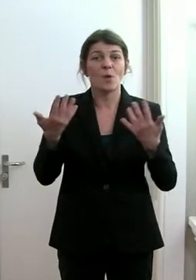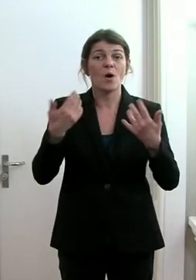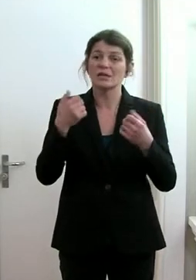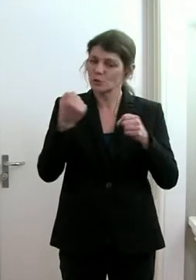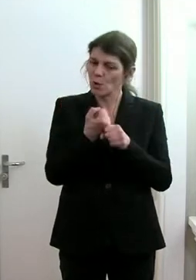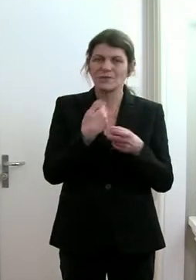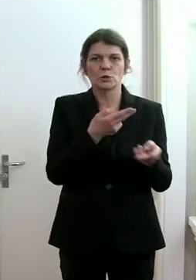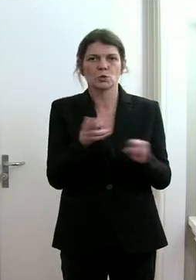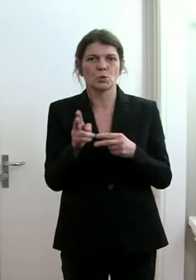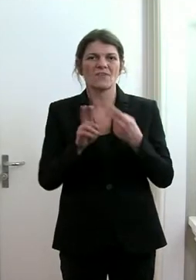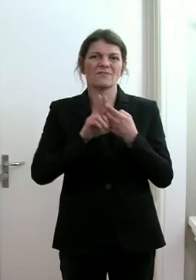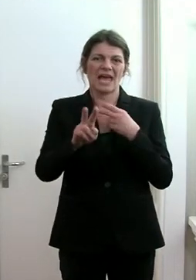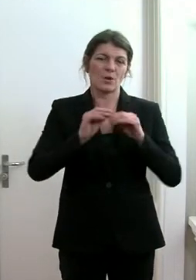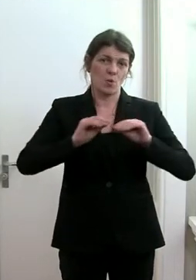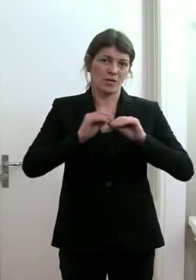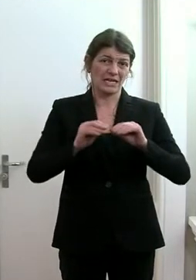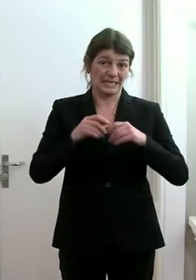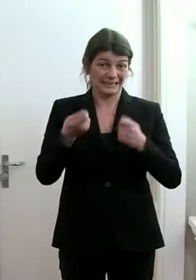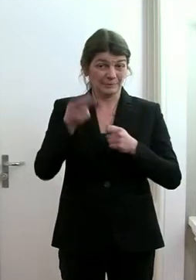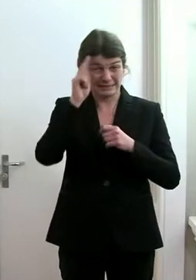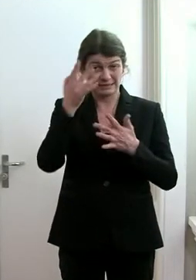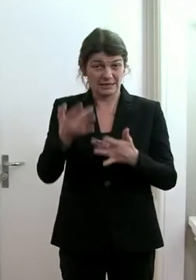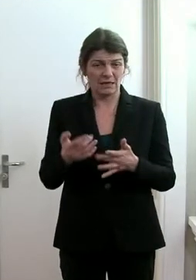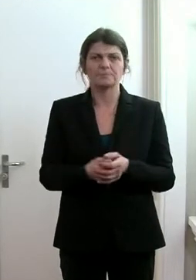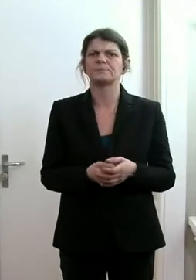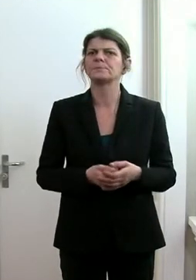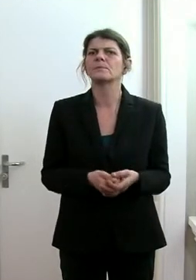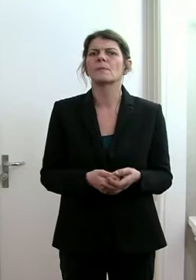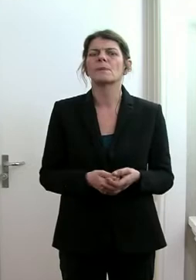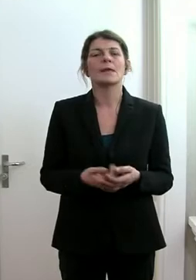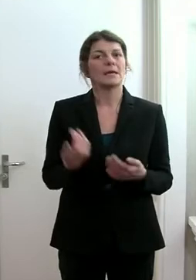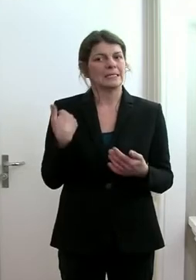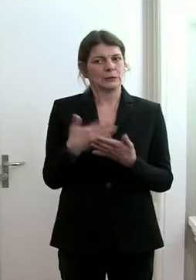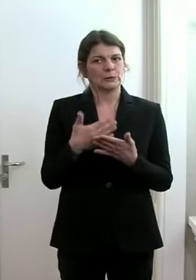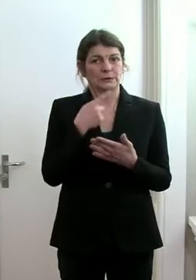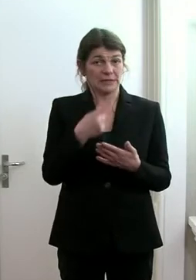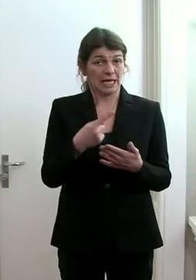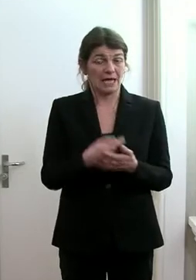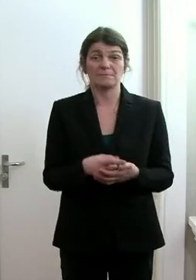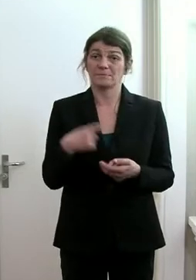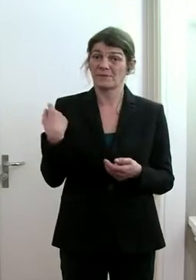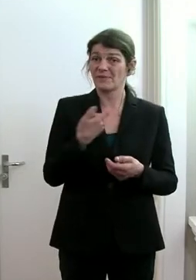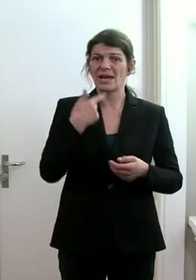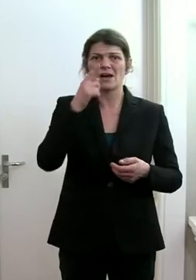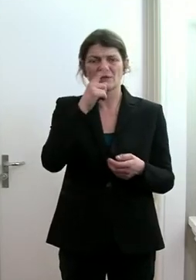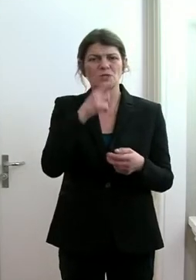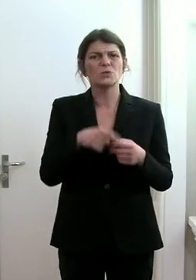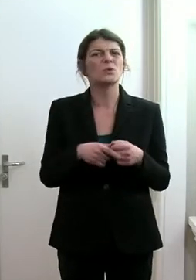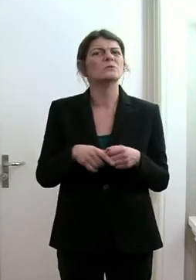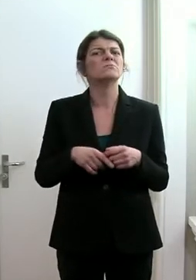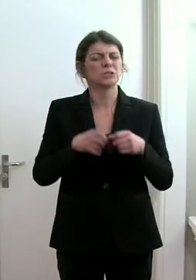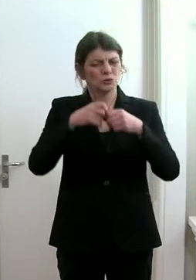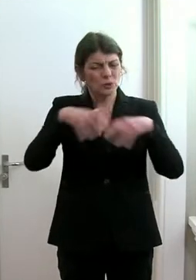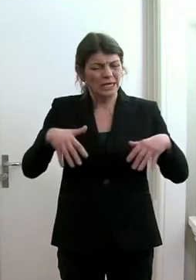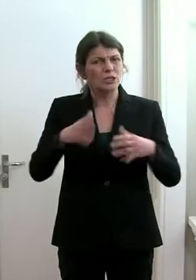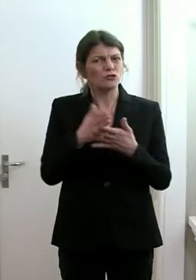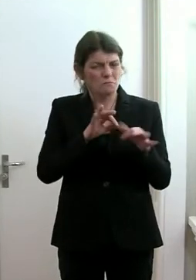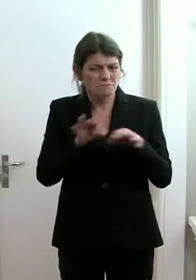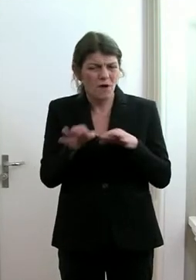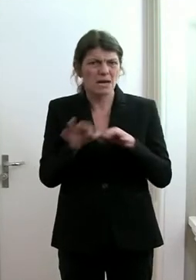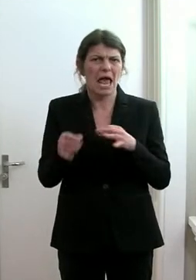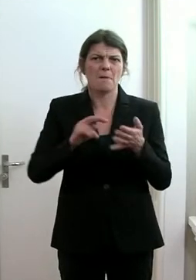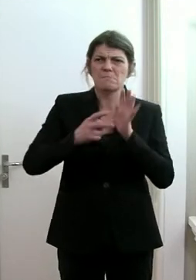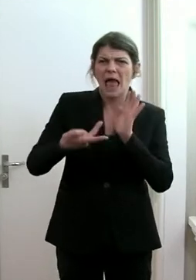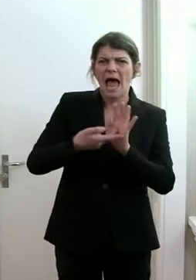Fernunterricht wechseln müsste? Also wie ich bereits ausgeführt habe, versuchen wir strukturell in Planungen, in